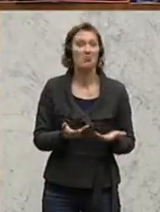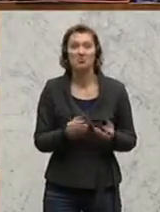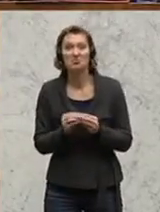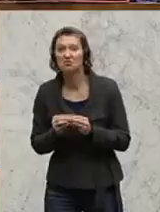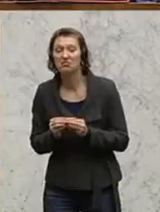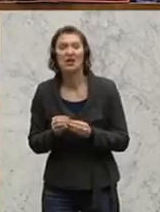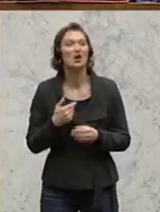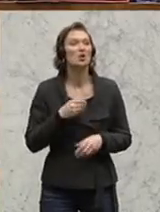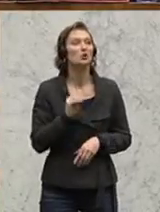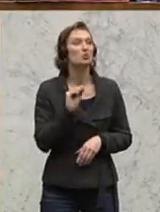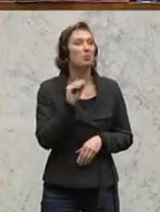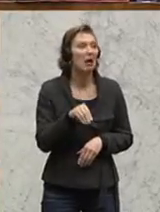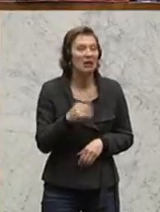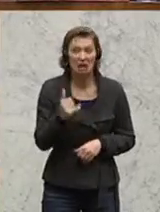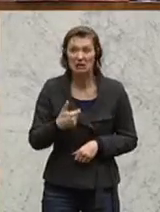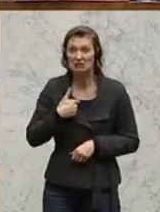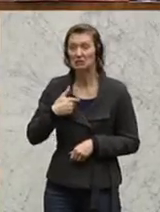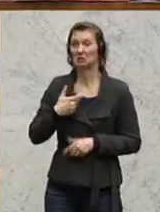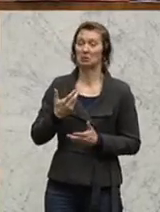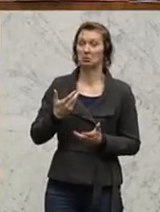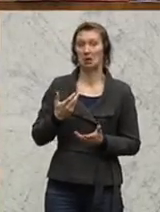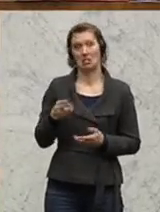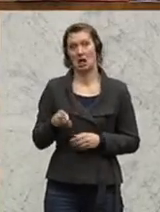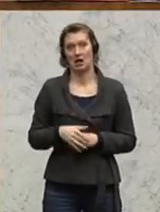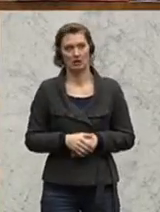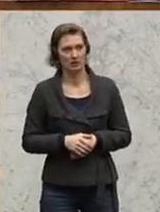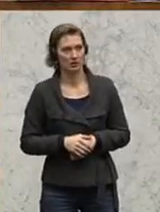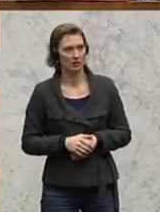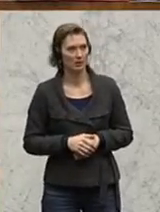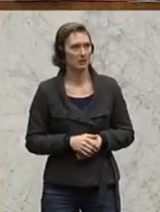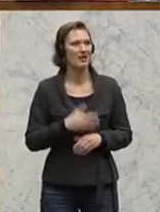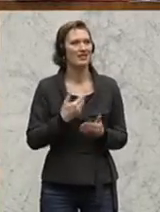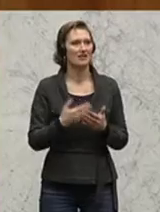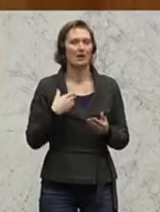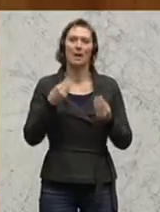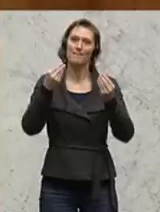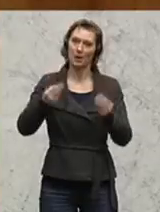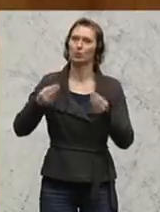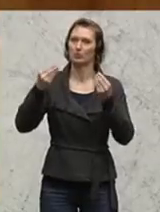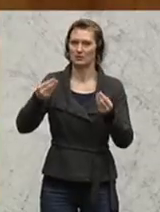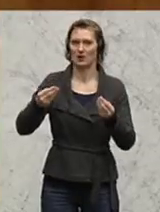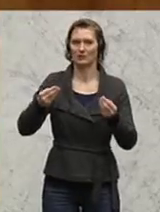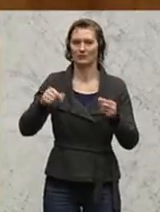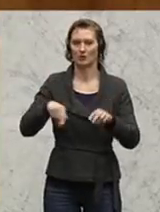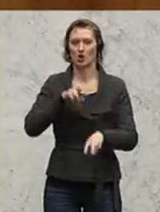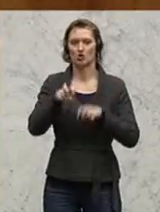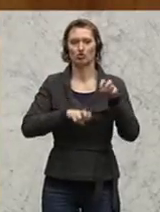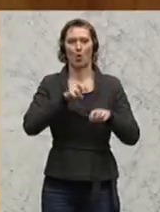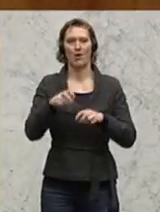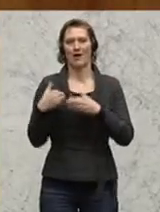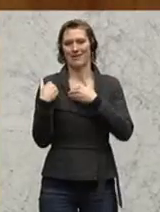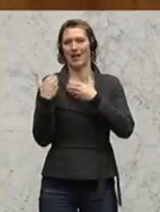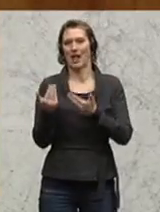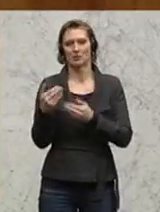die Leute denken, was spenden soll ich jetzt auch noch? Daher begrüße ich sehr, sehr die steuerliche